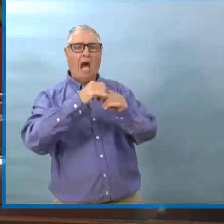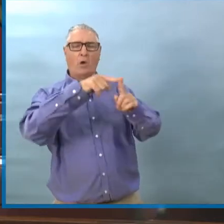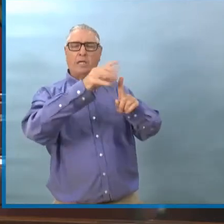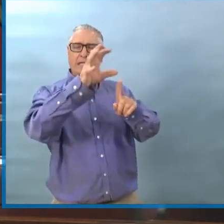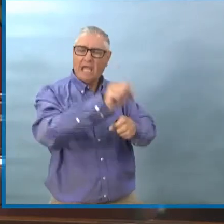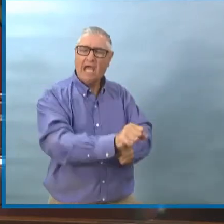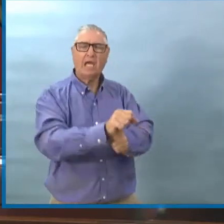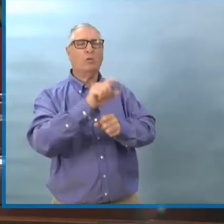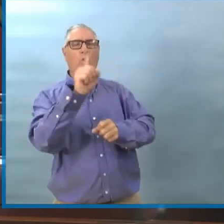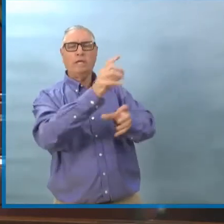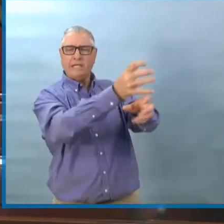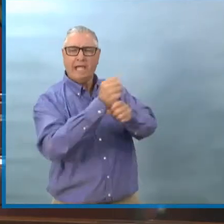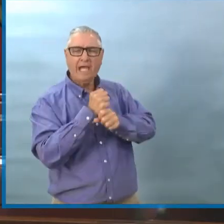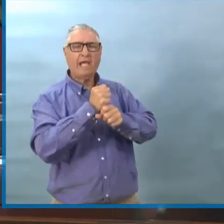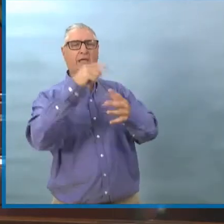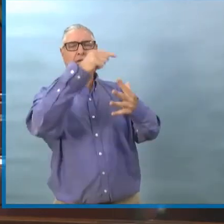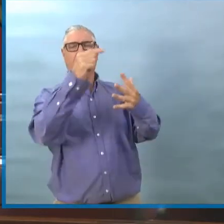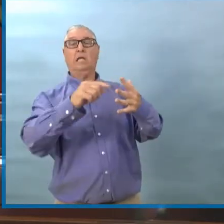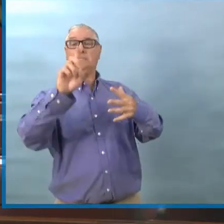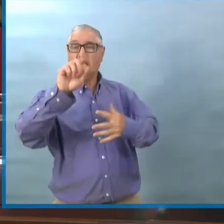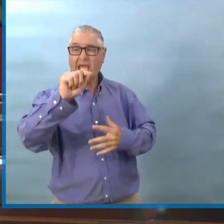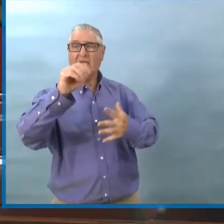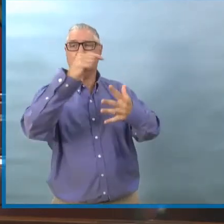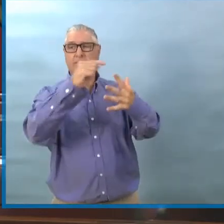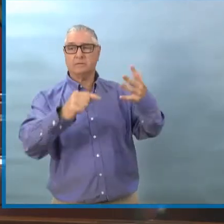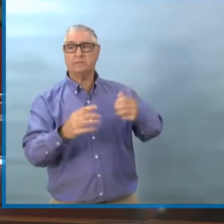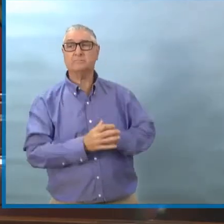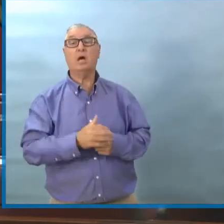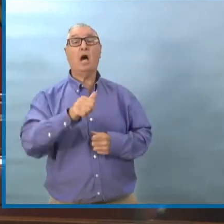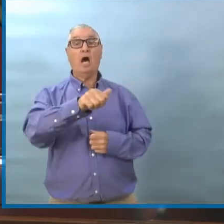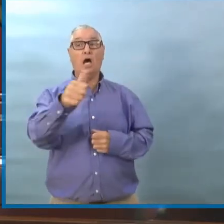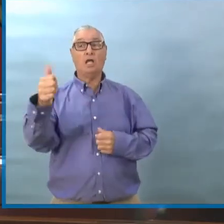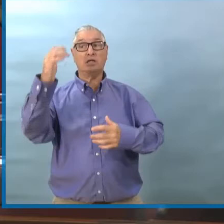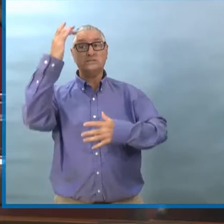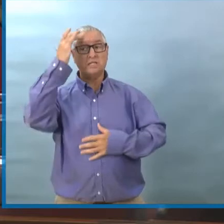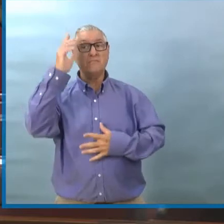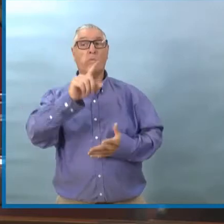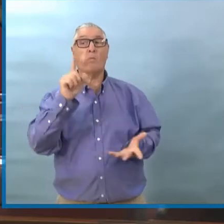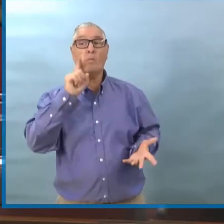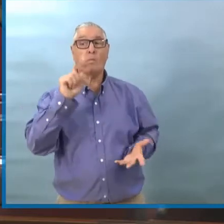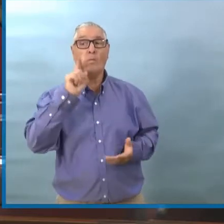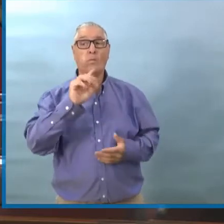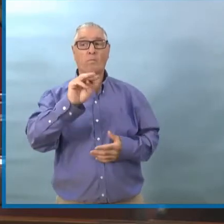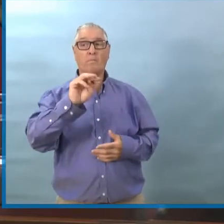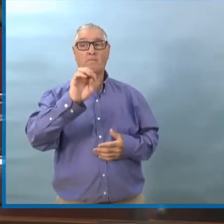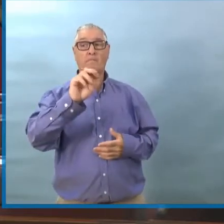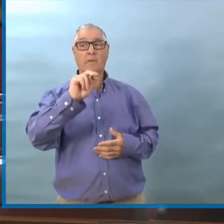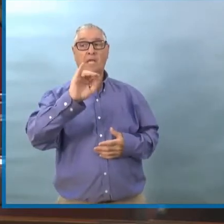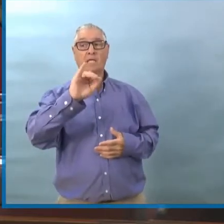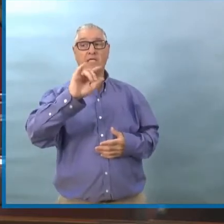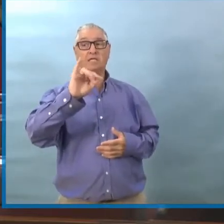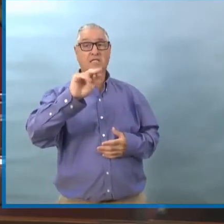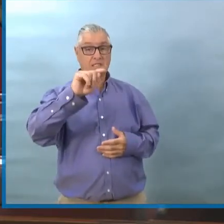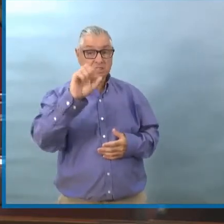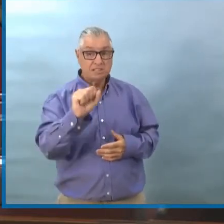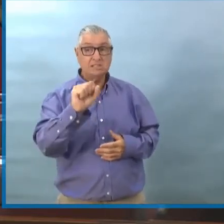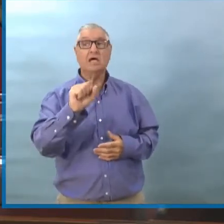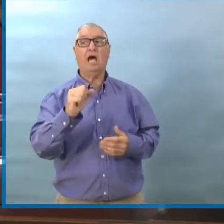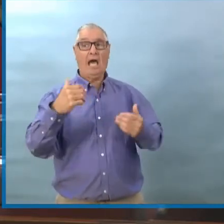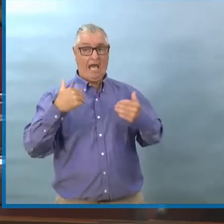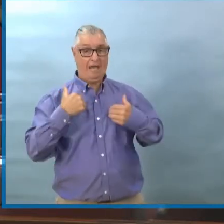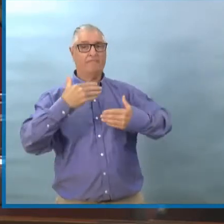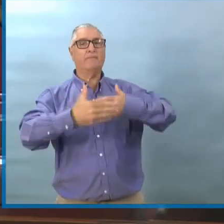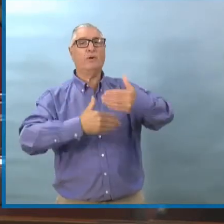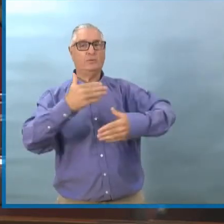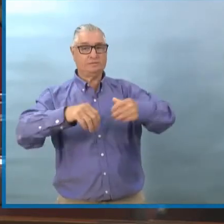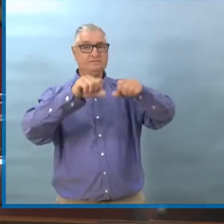Donc les gens qui ont été en contact avec des personnes d'autres provinces, par exemple avec la méningite, on